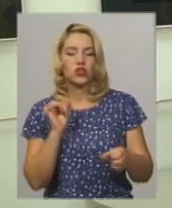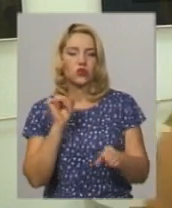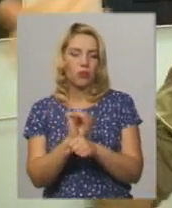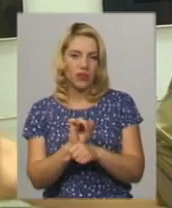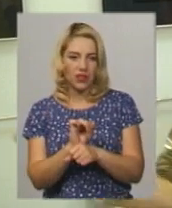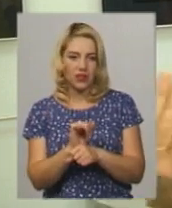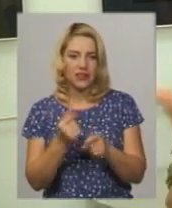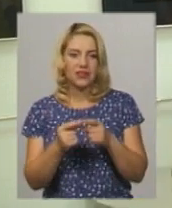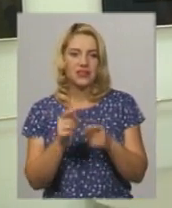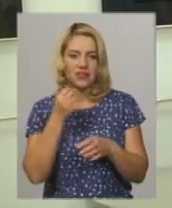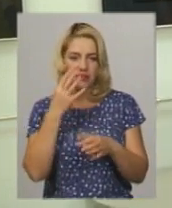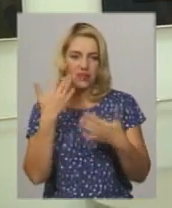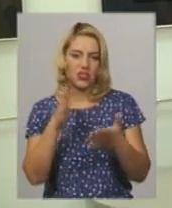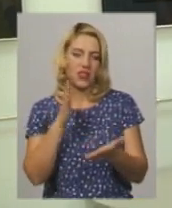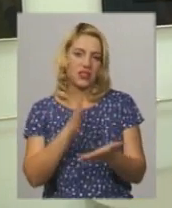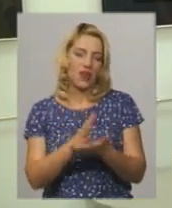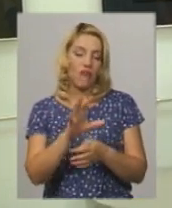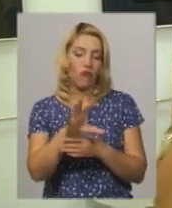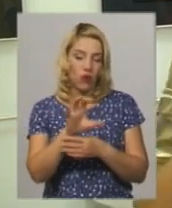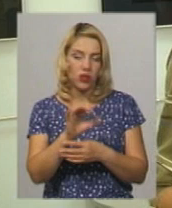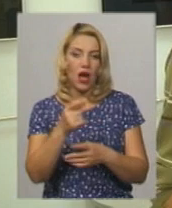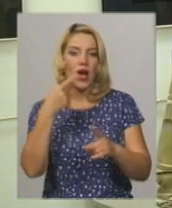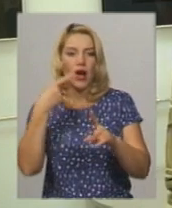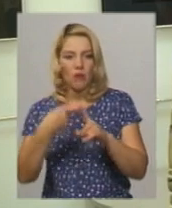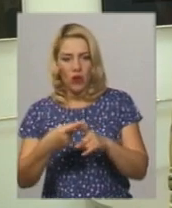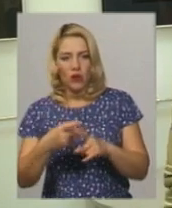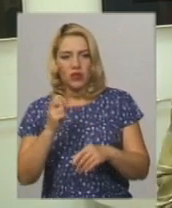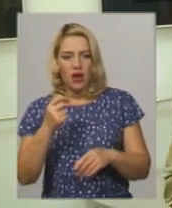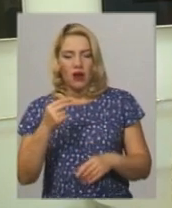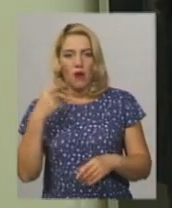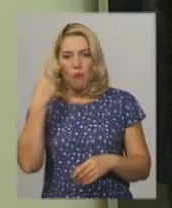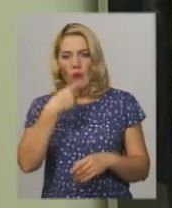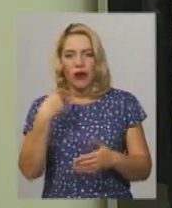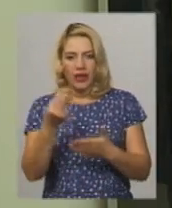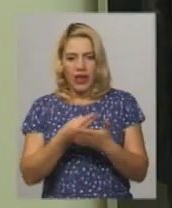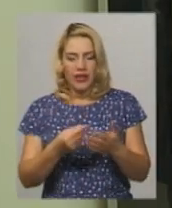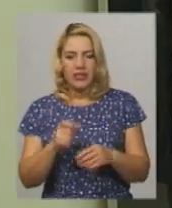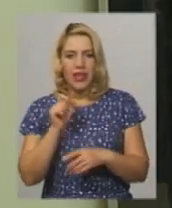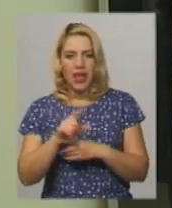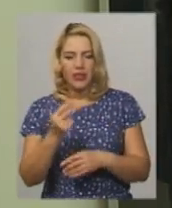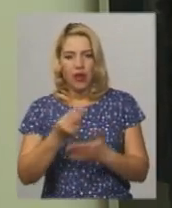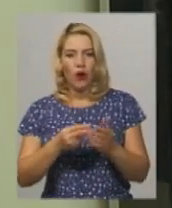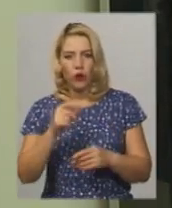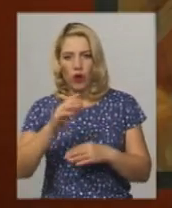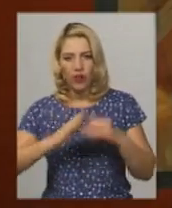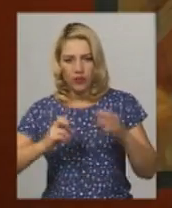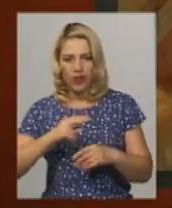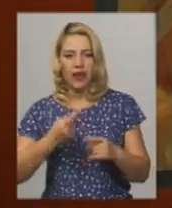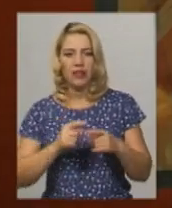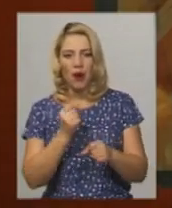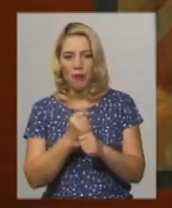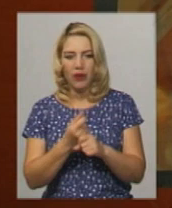вже являються фотографією, але ще не на папері. Тобто задача художника зробити з них